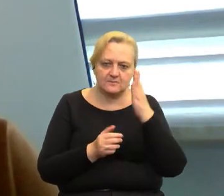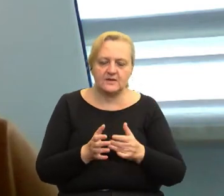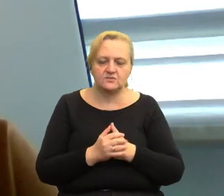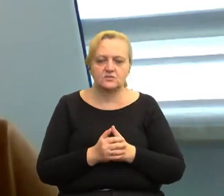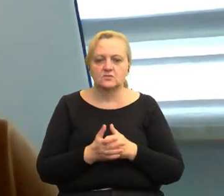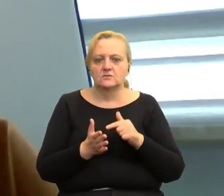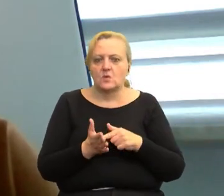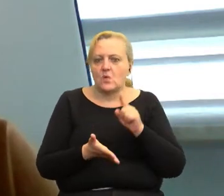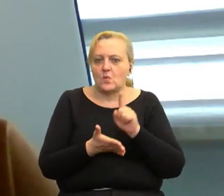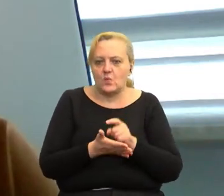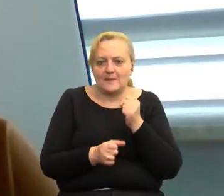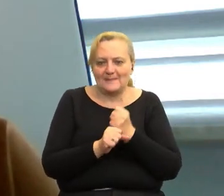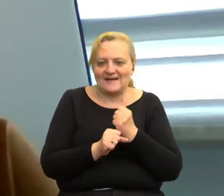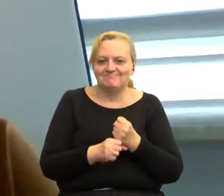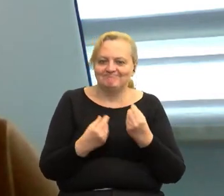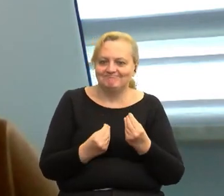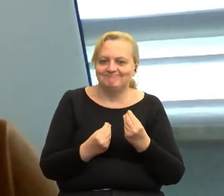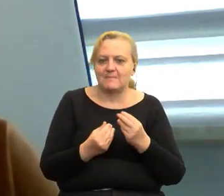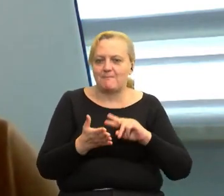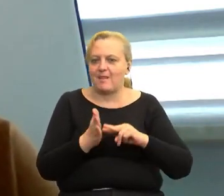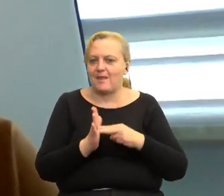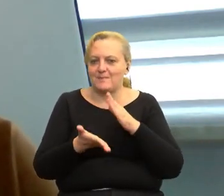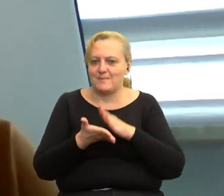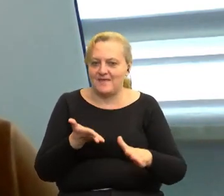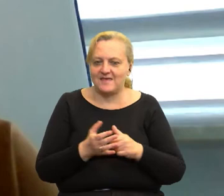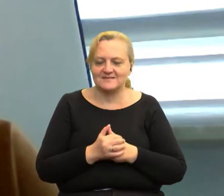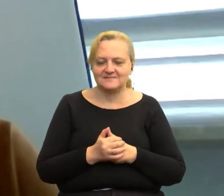Coś, co udało nam się wypracować zupełnie nie planując.